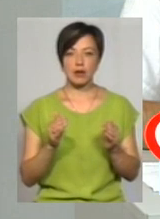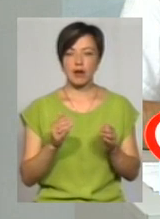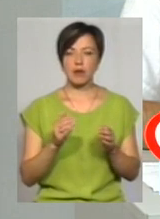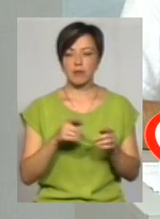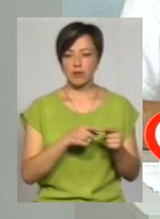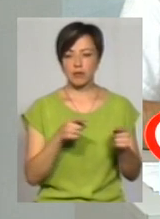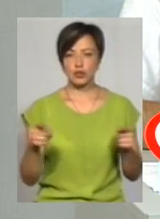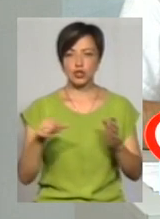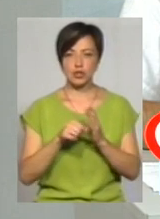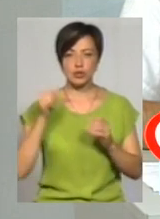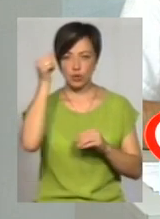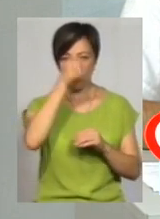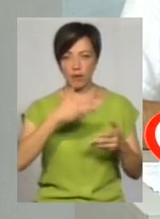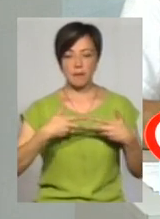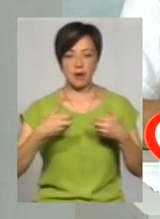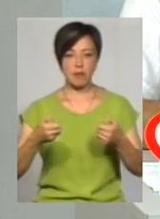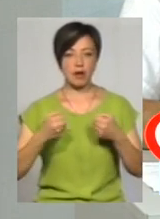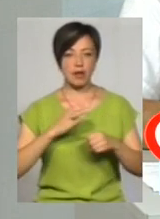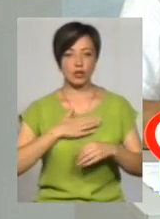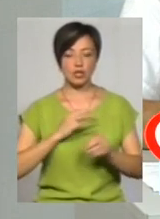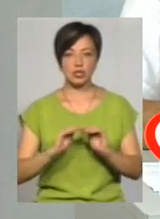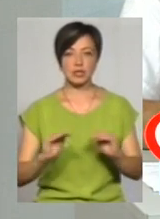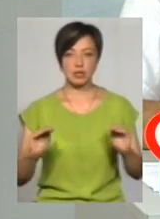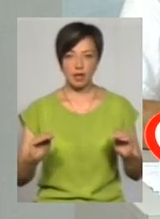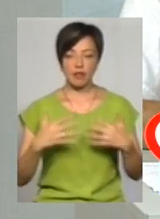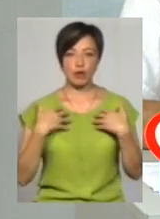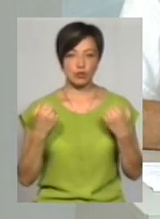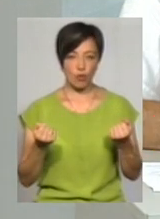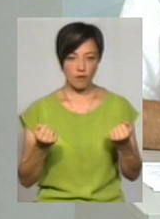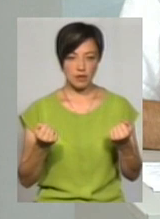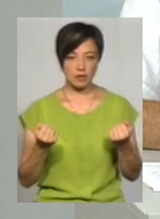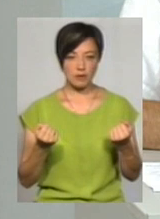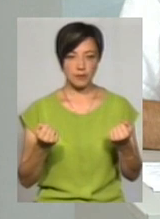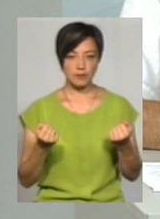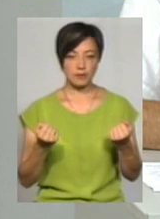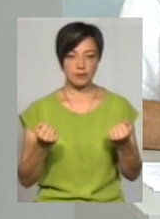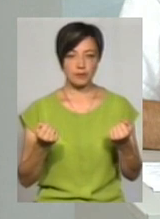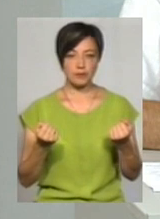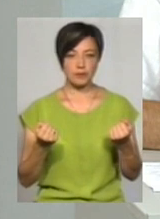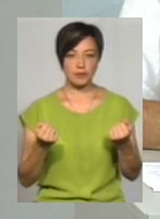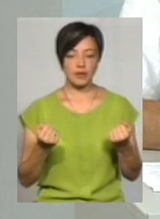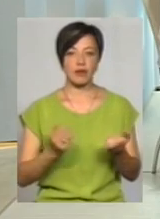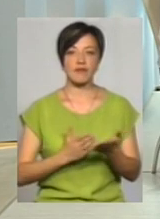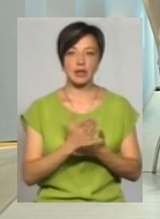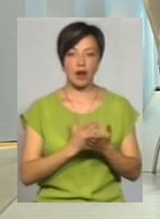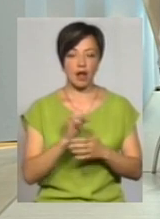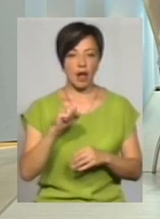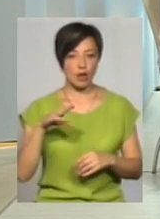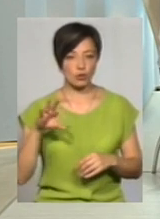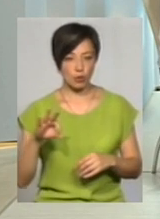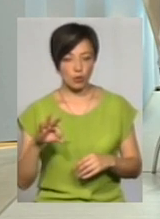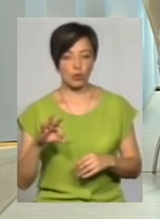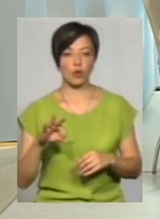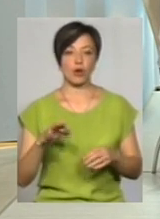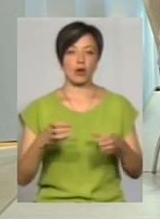на протязі шести років приймає наших дітей. Вона приймає наших дітей на оздоровлення дітей ветеранів АТО. Вона